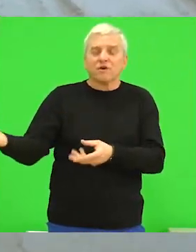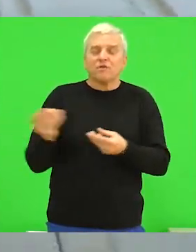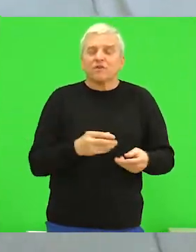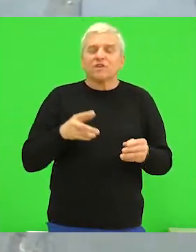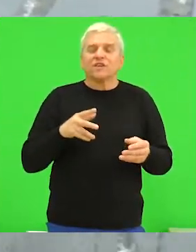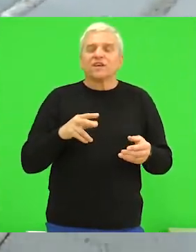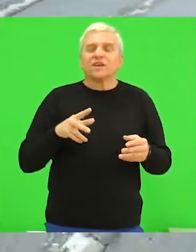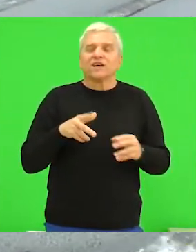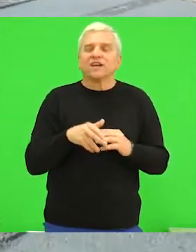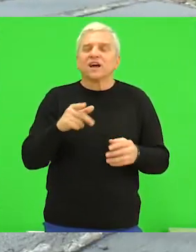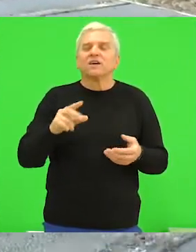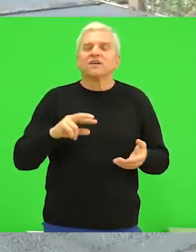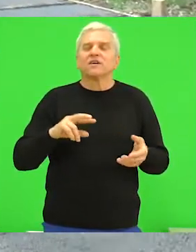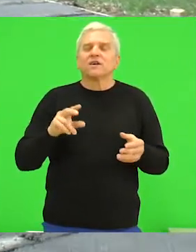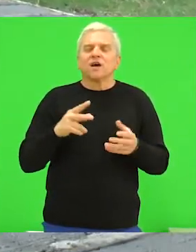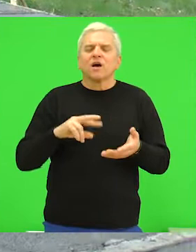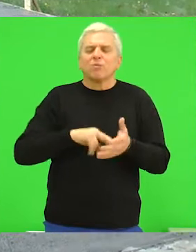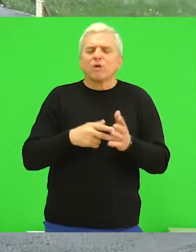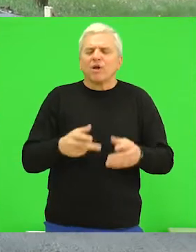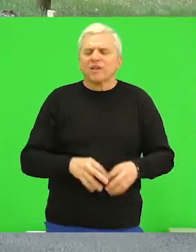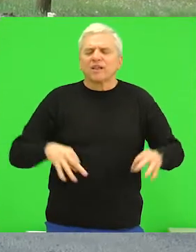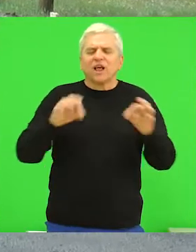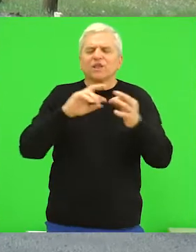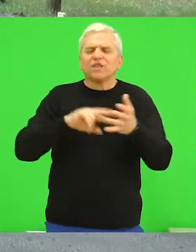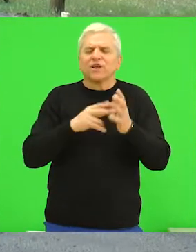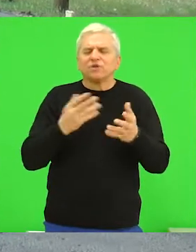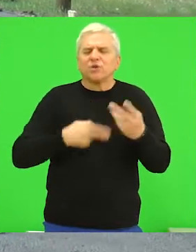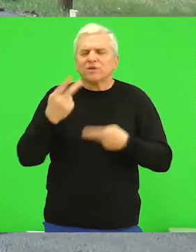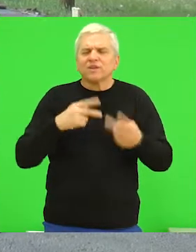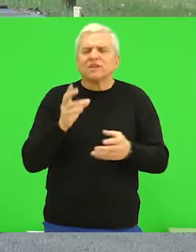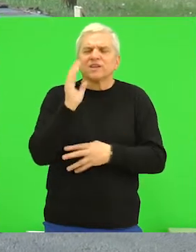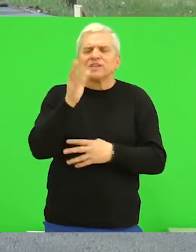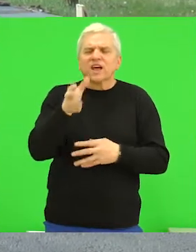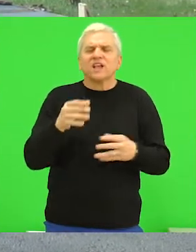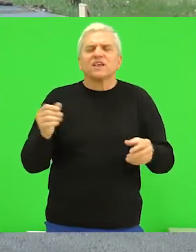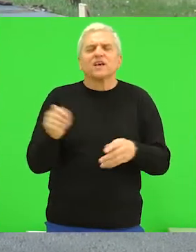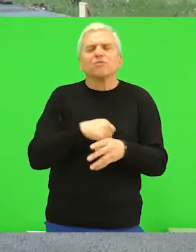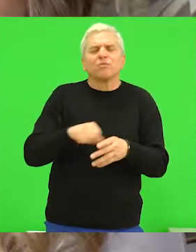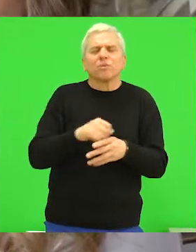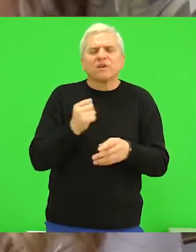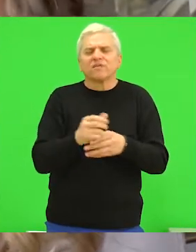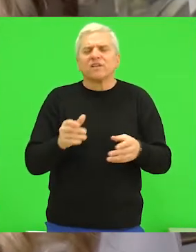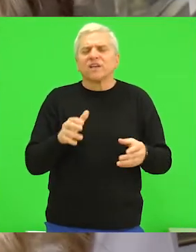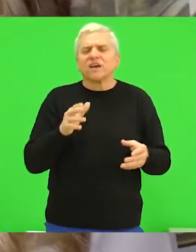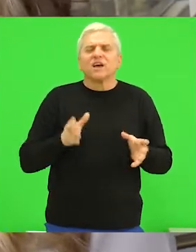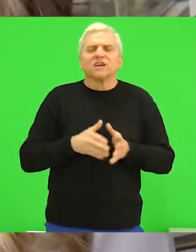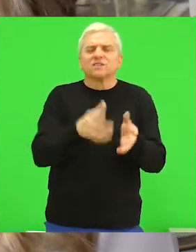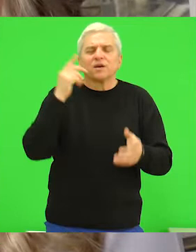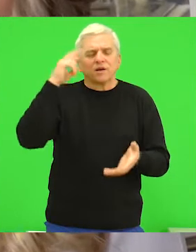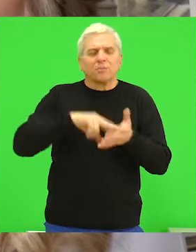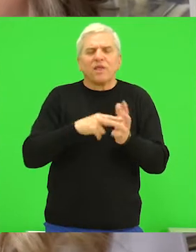kraju pripremu poradne tehničke dokumentacije za dalje uređenje Atara i planiramo da